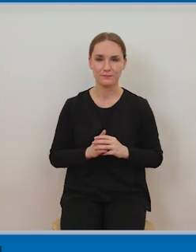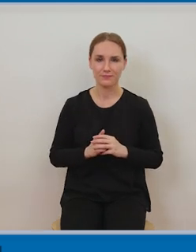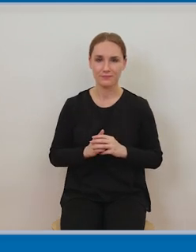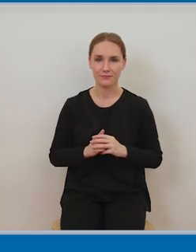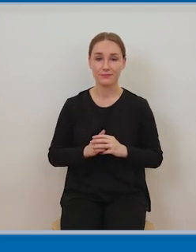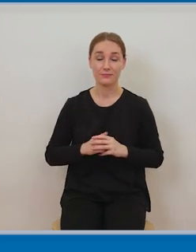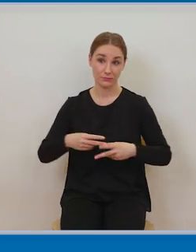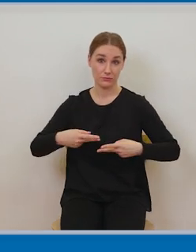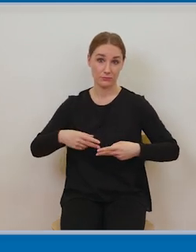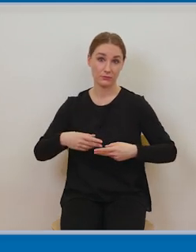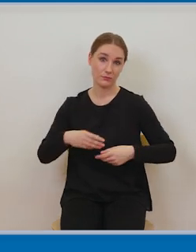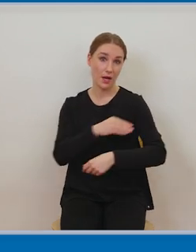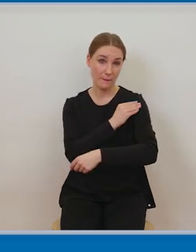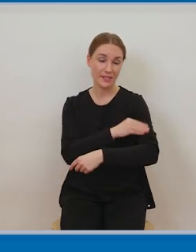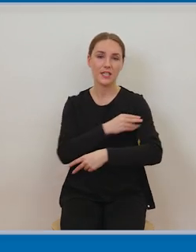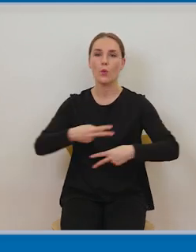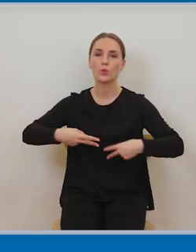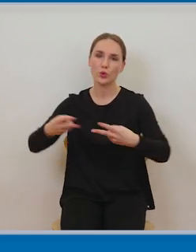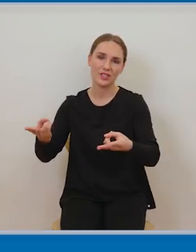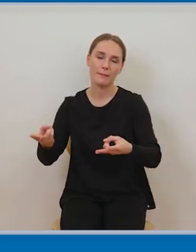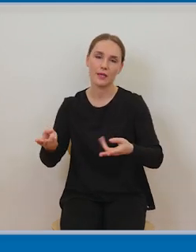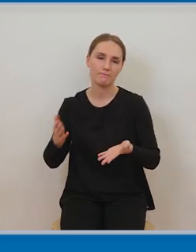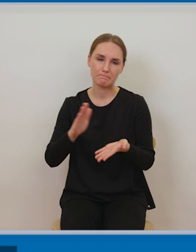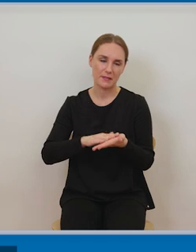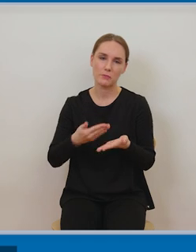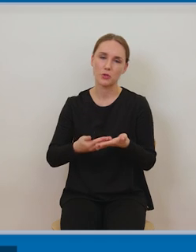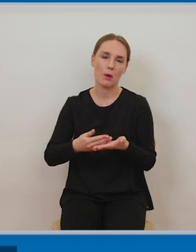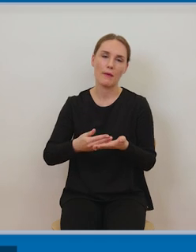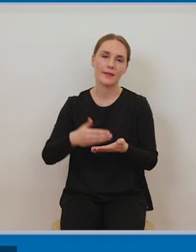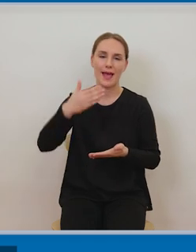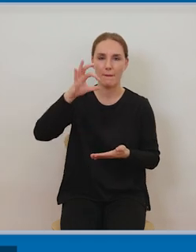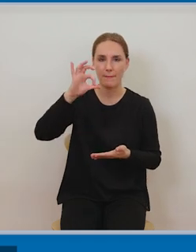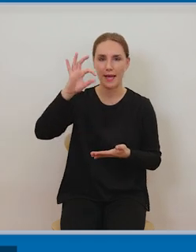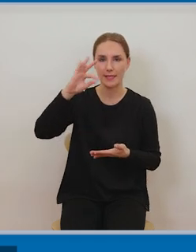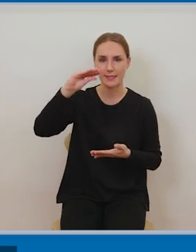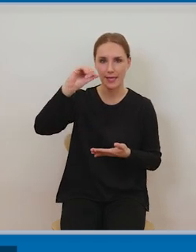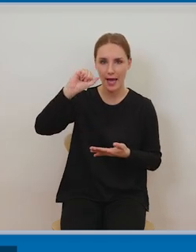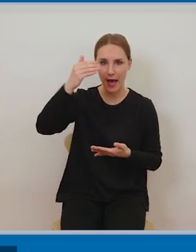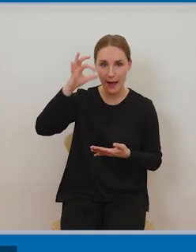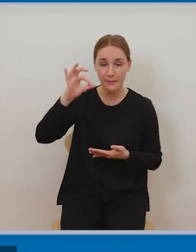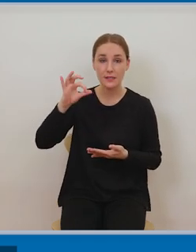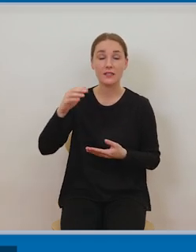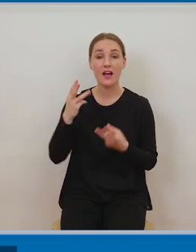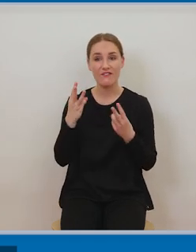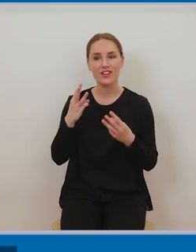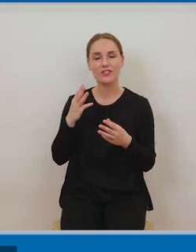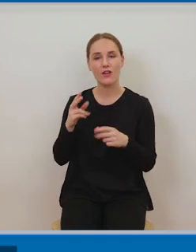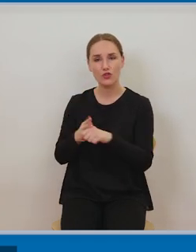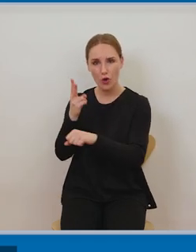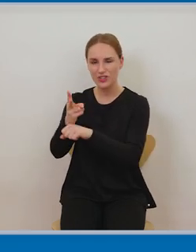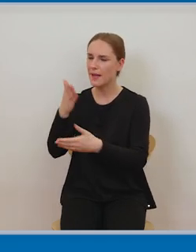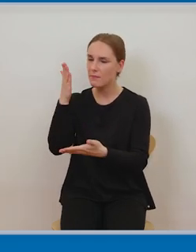studenci którzy nie posiadają tych niepełnosprawności natomiast dla studentów z niepełnosprawnościami może